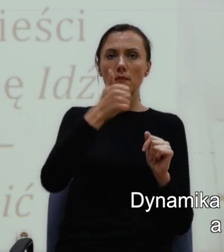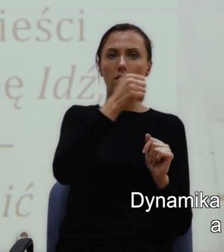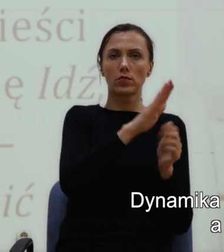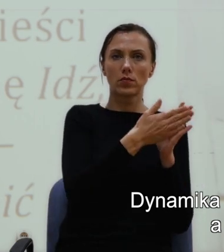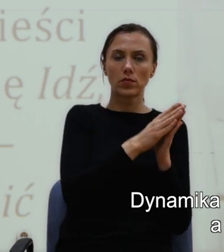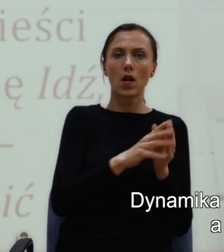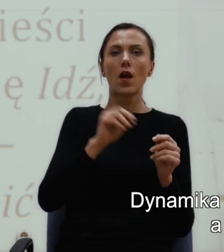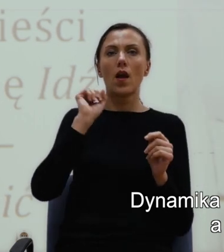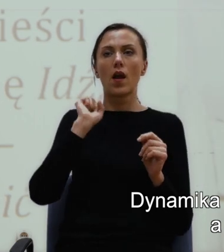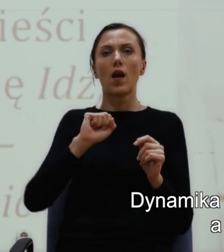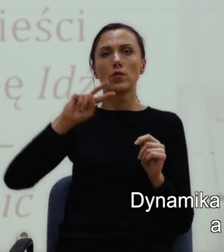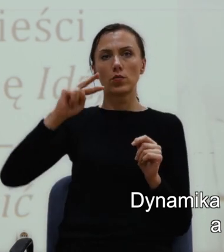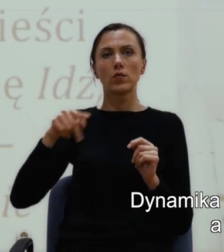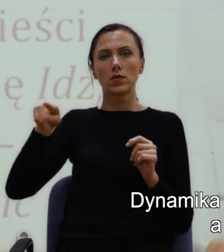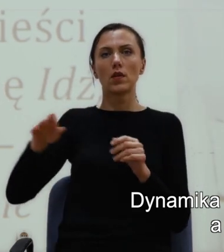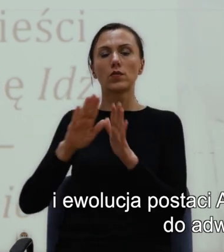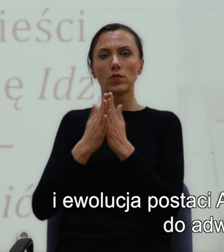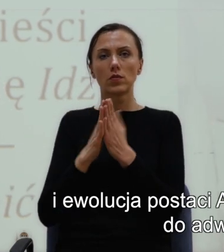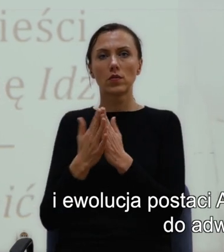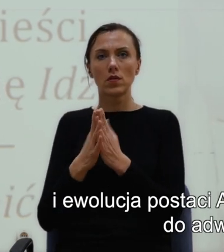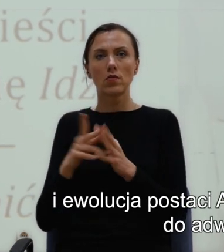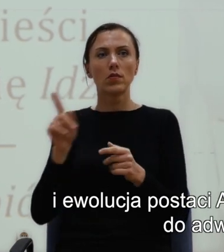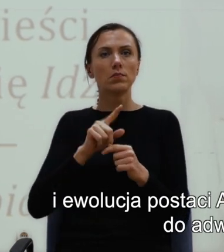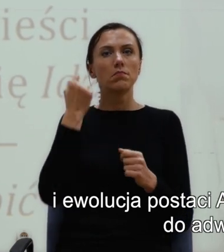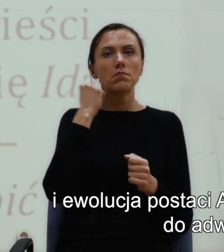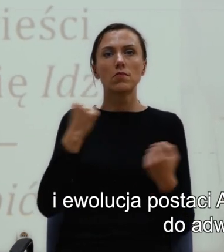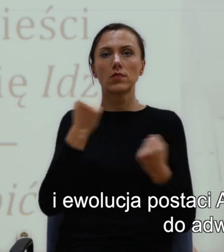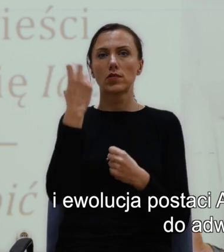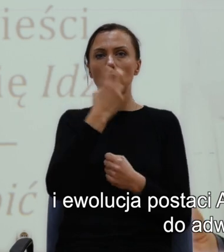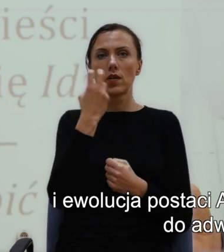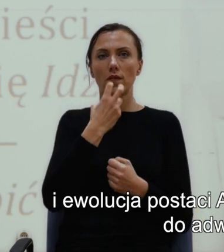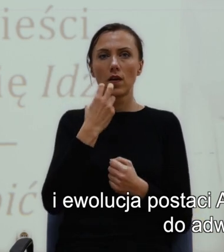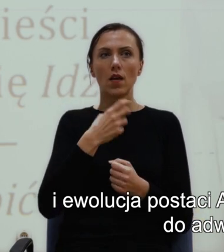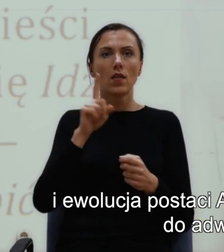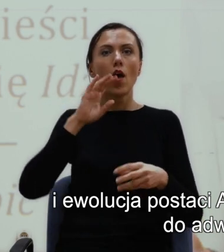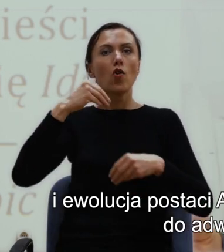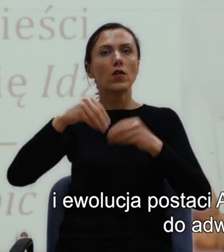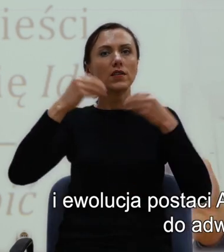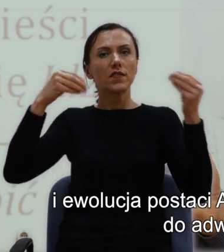a Zabić Drozda jest fascynująca. I ewolucja postaci Atticus Fincha z